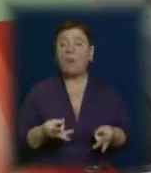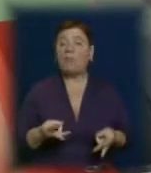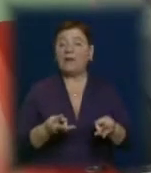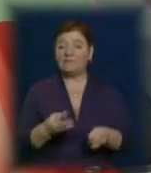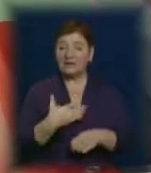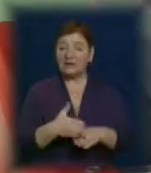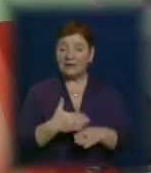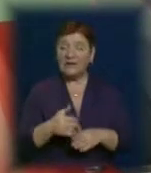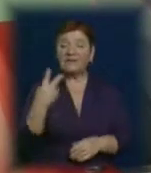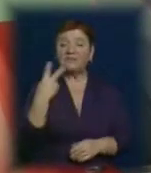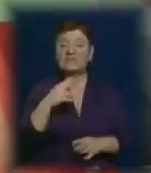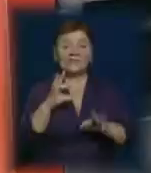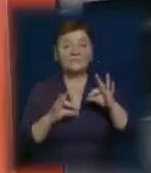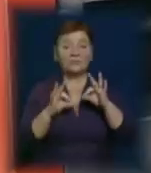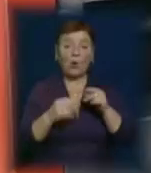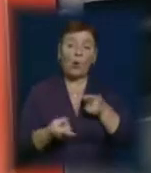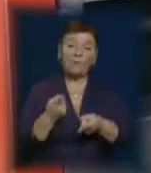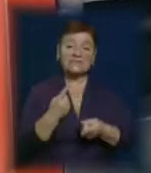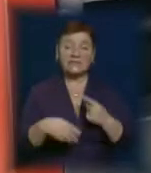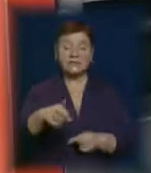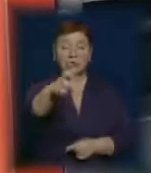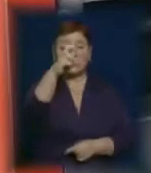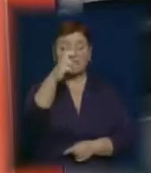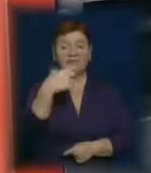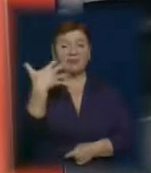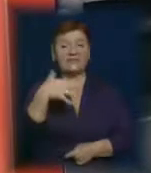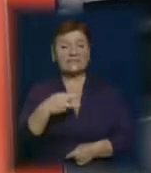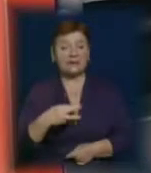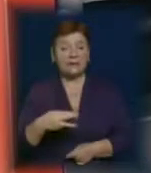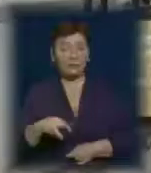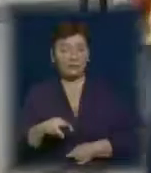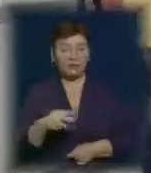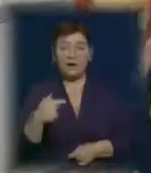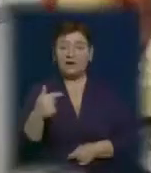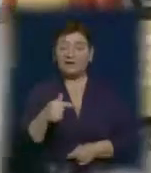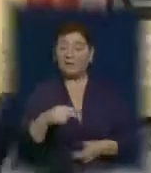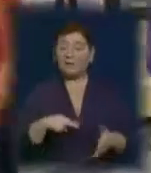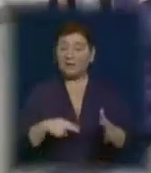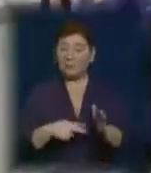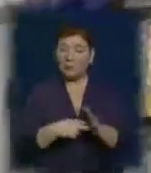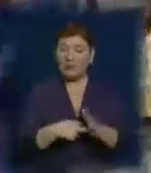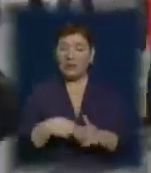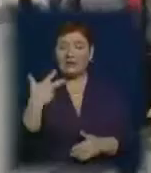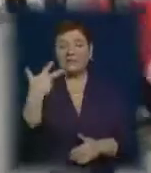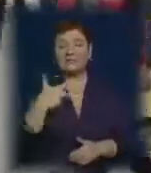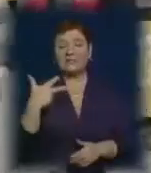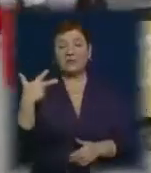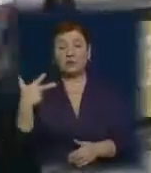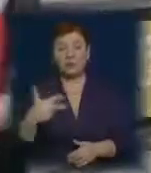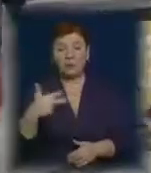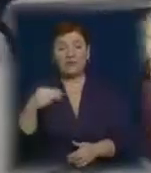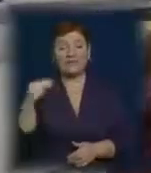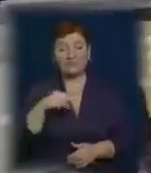Усього ж на 20-відсоткову компенсацію держава виділила 50 мільйонів гривень і планує допомогти 33 тисячам